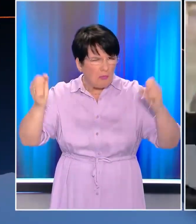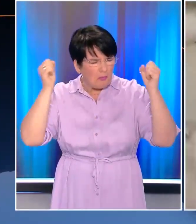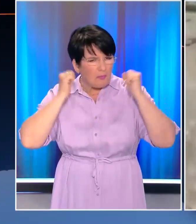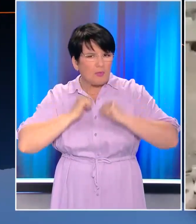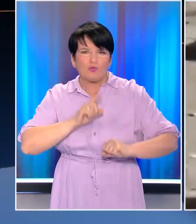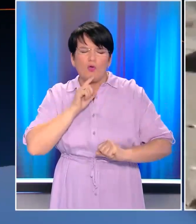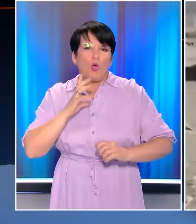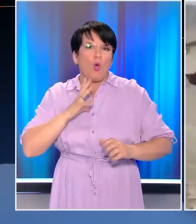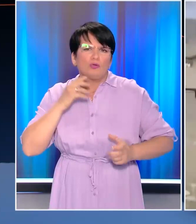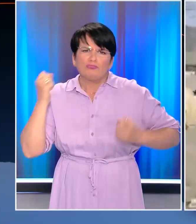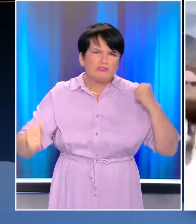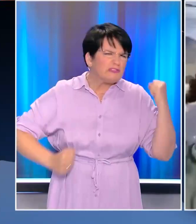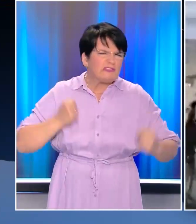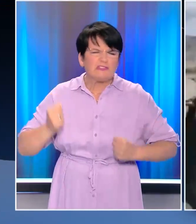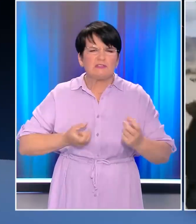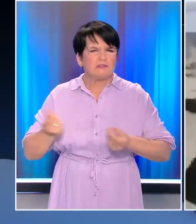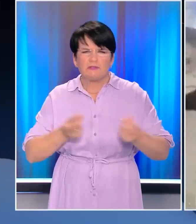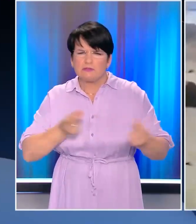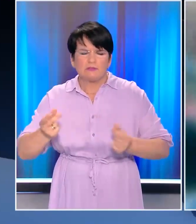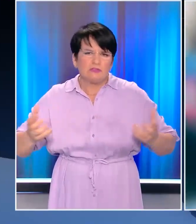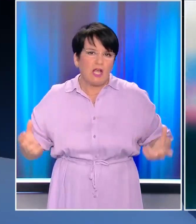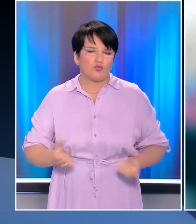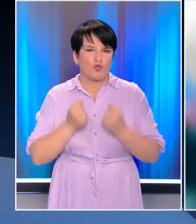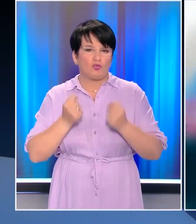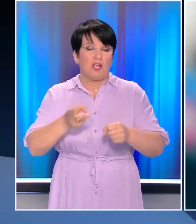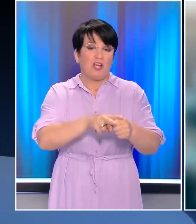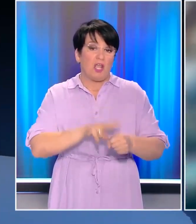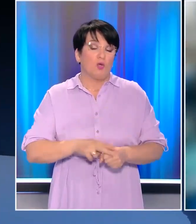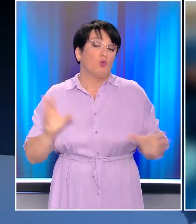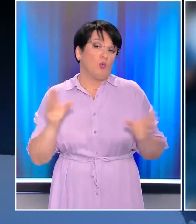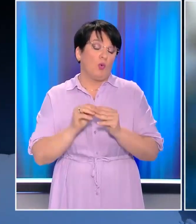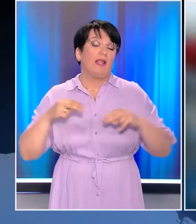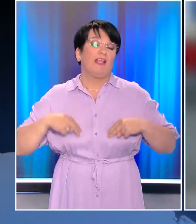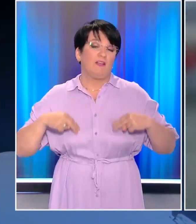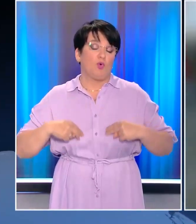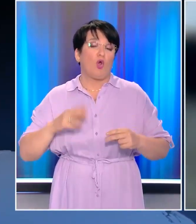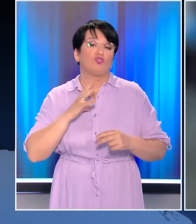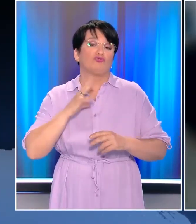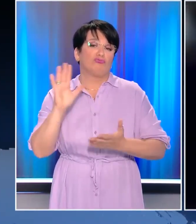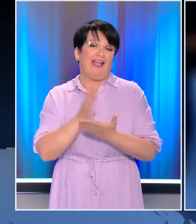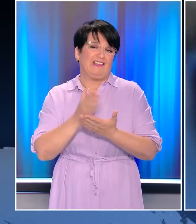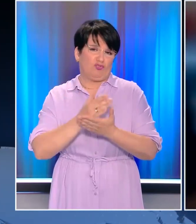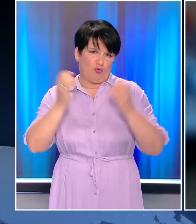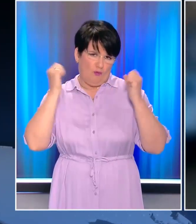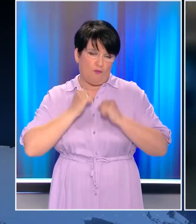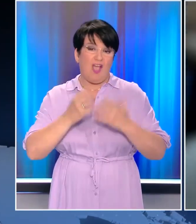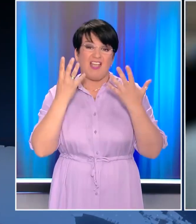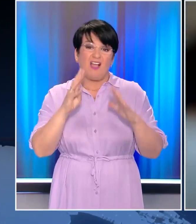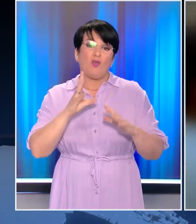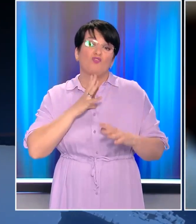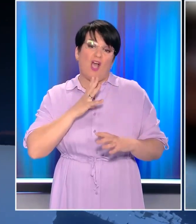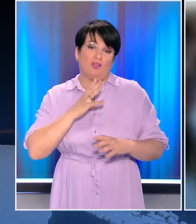Οι κάτοικοι τρέχουν πανικόβλητοι προσπαθώντας να σωθούν. Οι νεκροί σύμφωνα με τον Υφυπουργό Καταστροφών της χώρας έχουν ξεπεράσει τους 900.